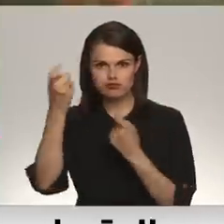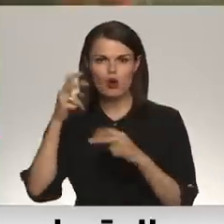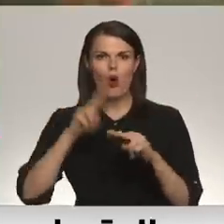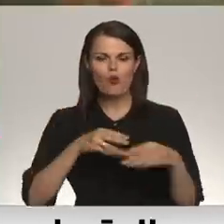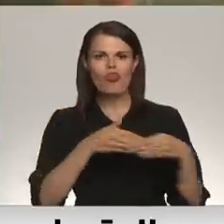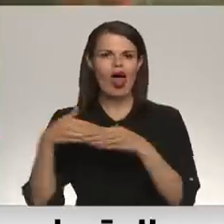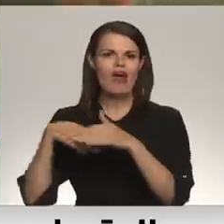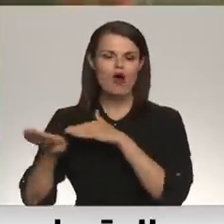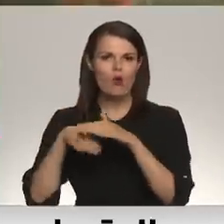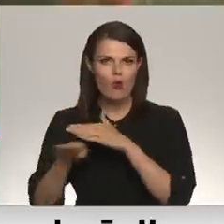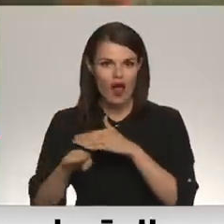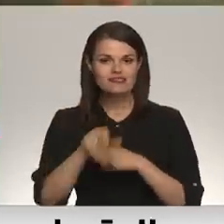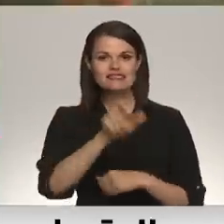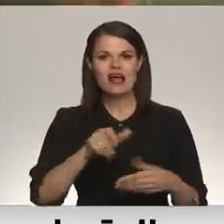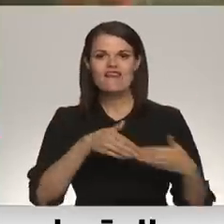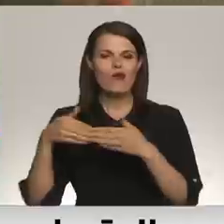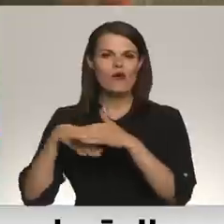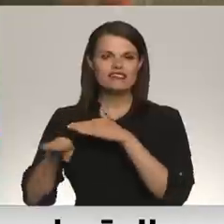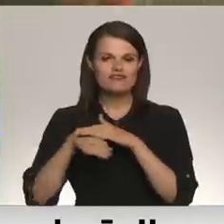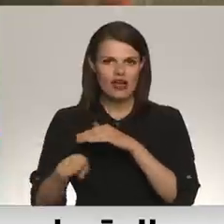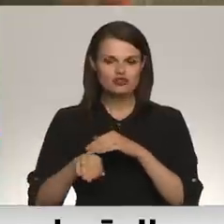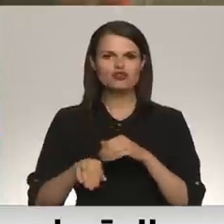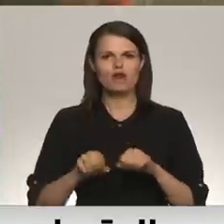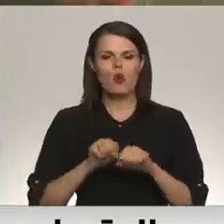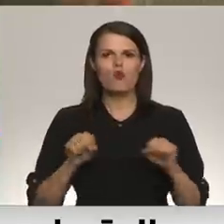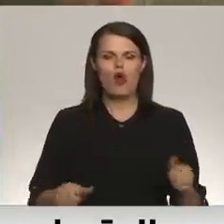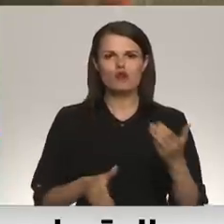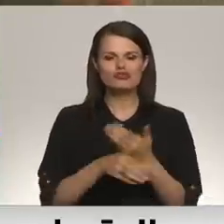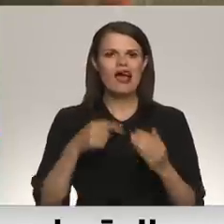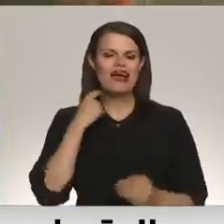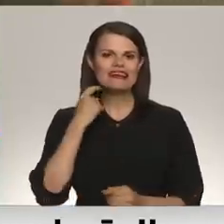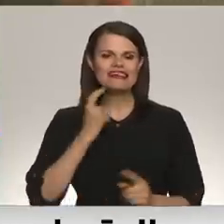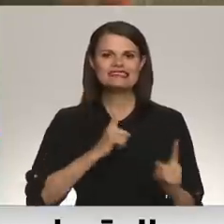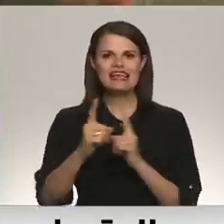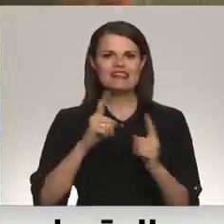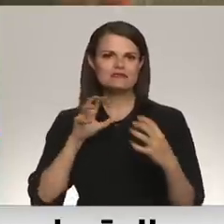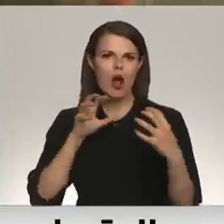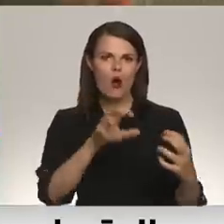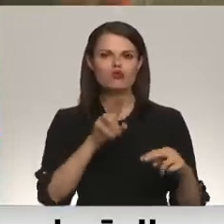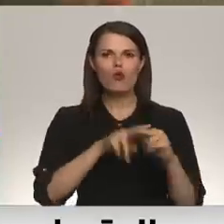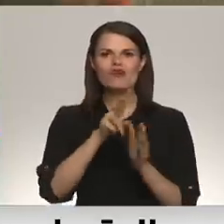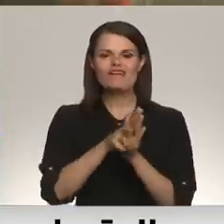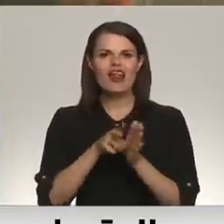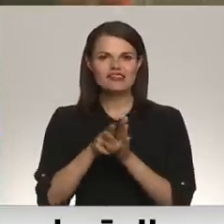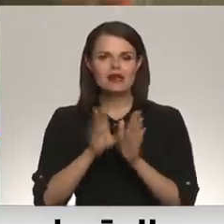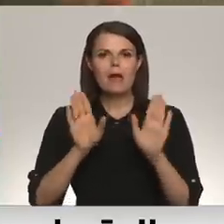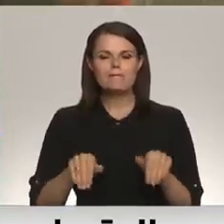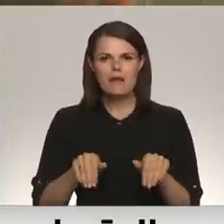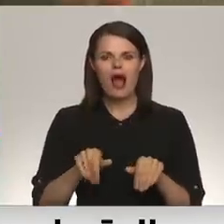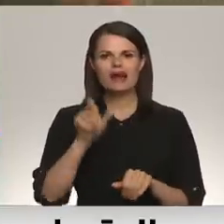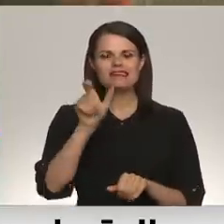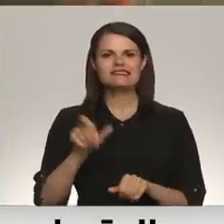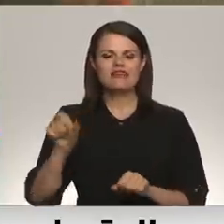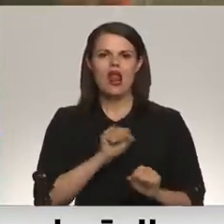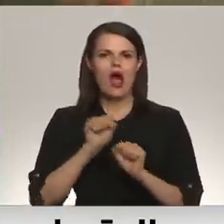evakuāciju. Iedzīvotāji izvešanu nodrošinātu ar Rīgas satiksmes autobusiem un vilcieniem. Par civilās aizsardzības plānu un